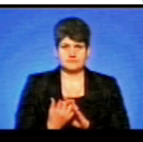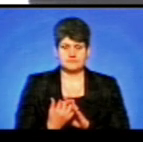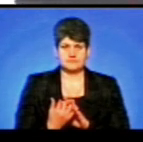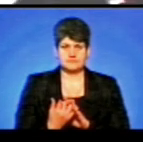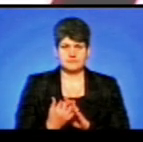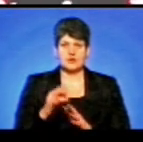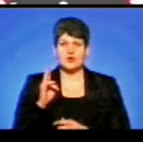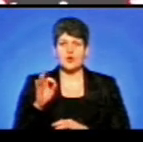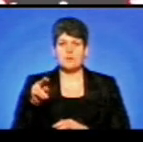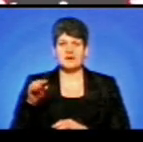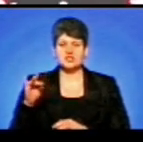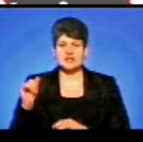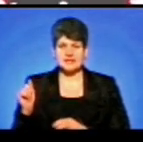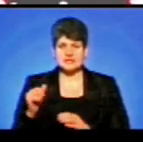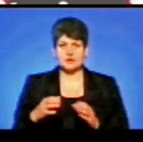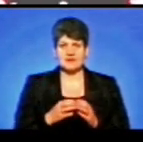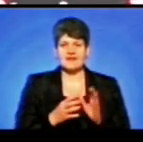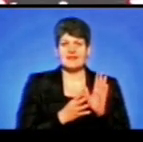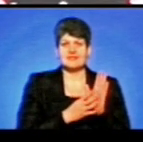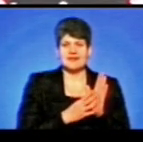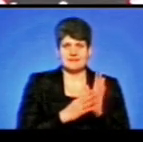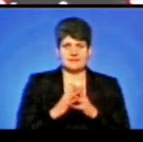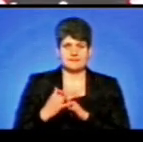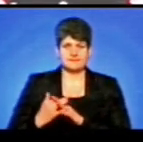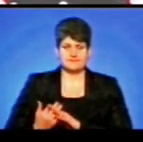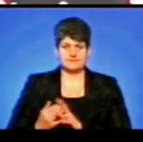У Купченецькій громаді дев'ять населених пунктів.